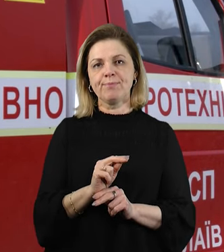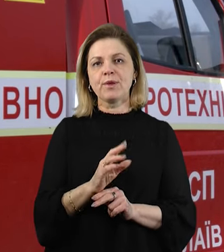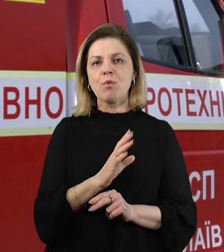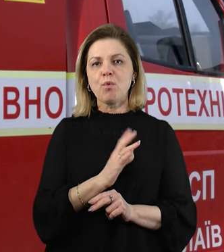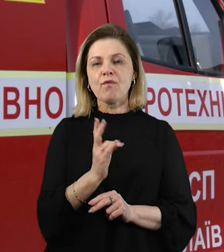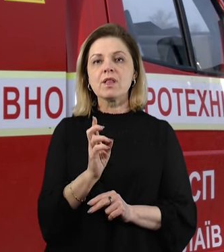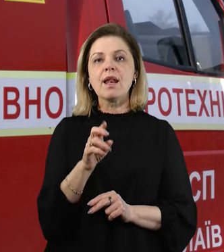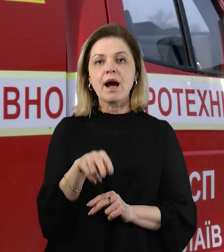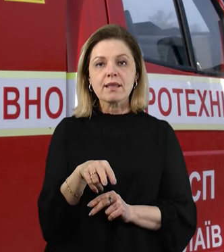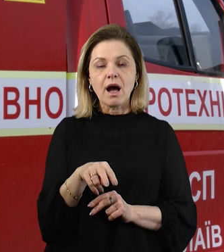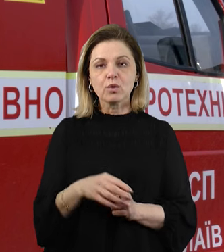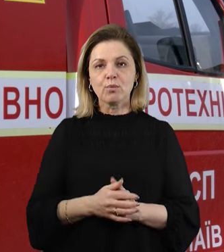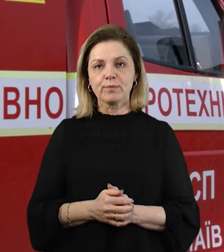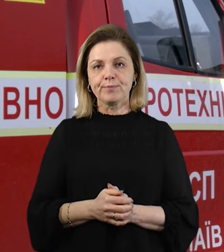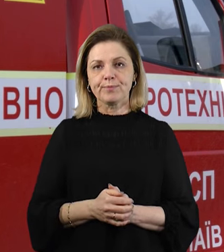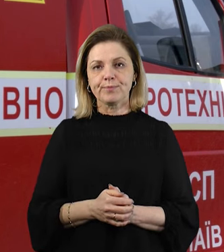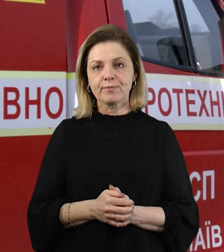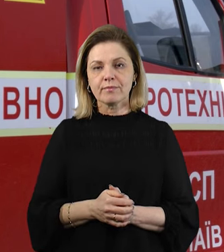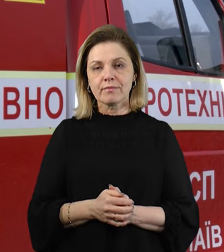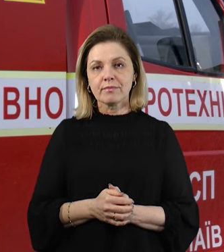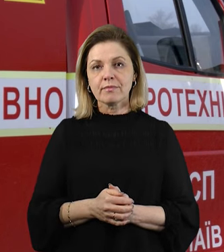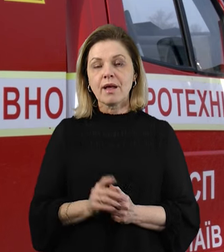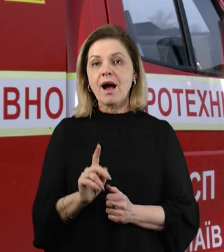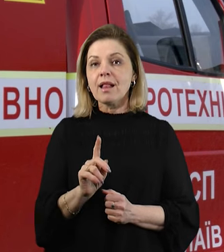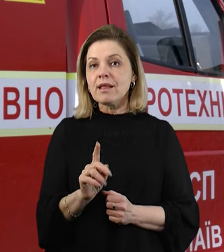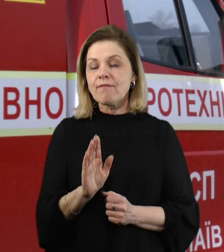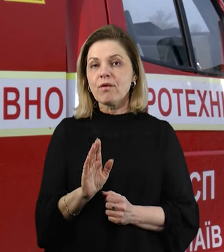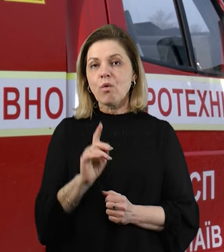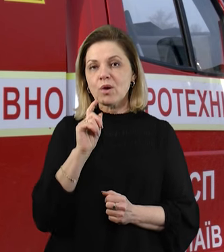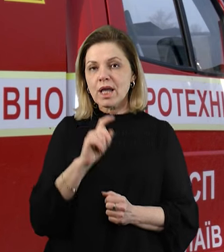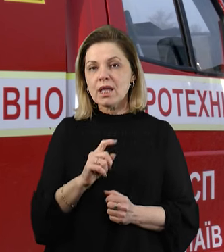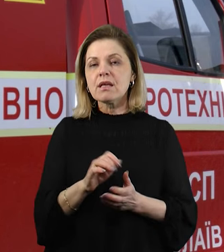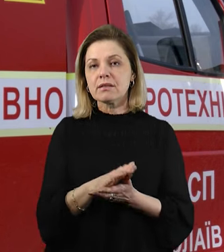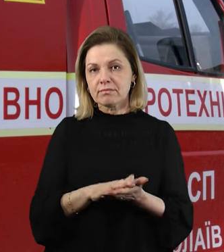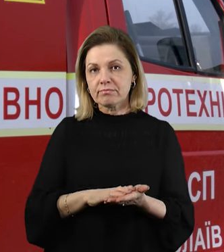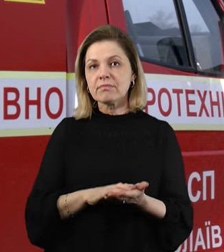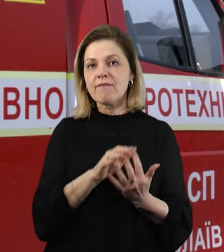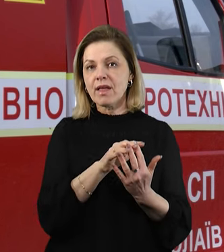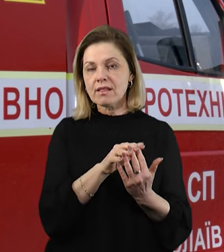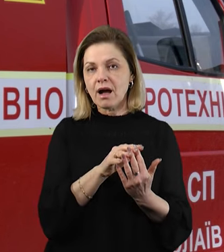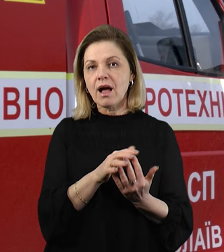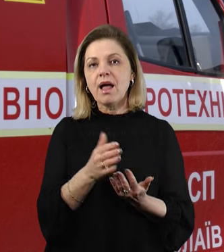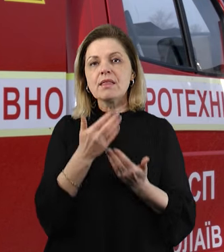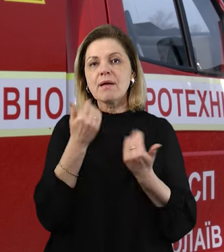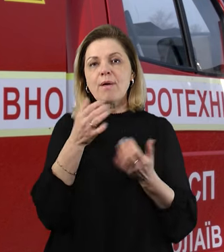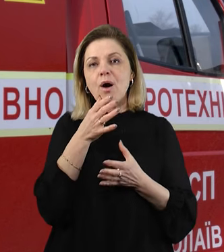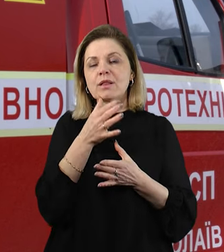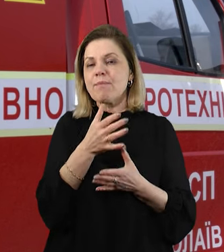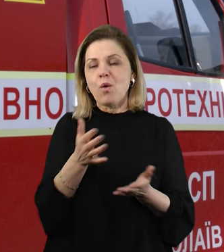був на лікарняному. Але ж в країні триває війна, тому нема коли